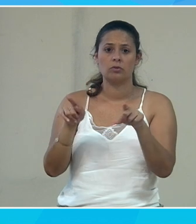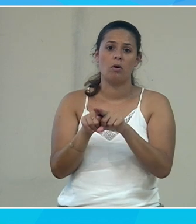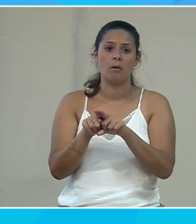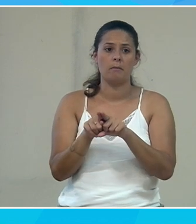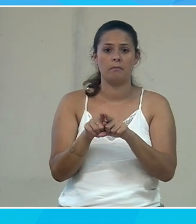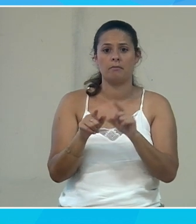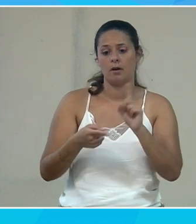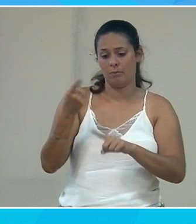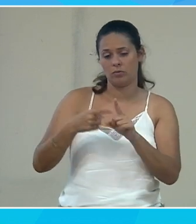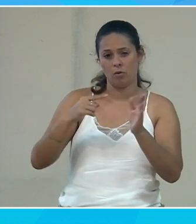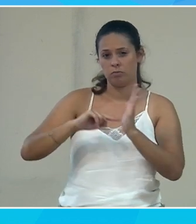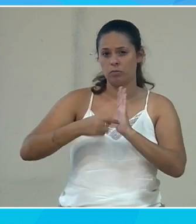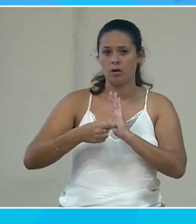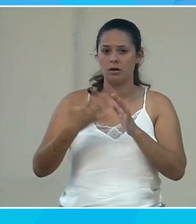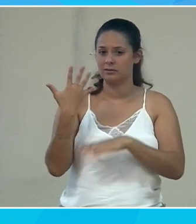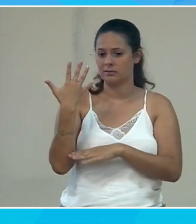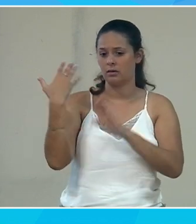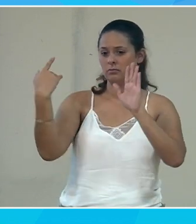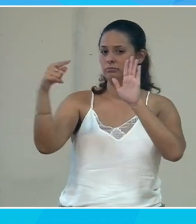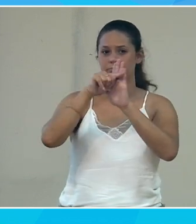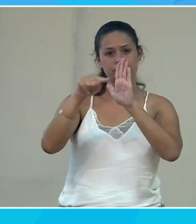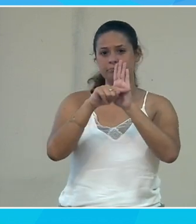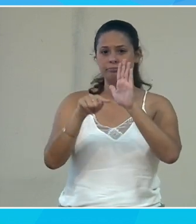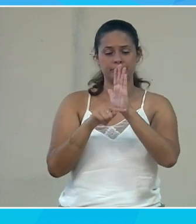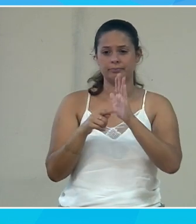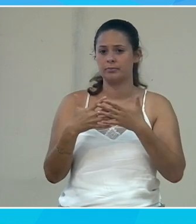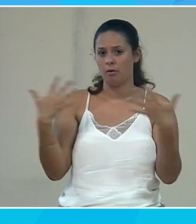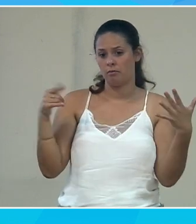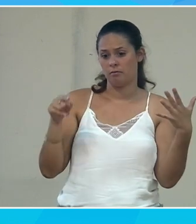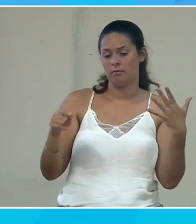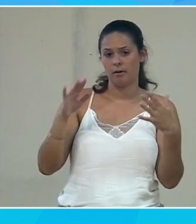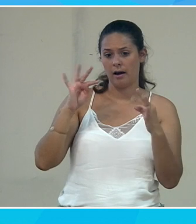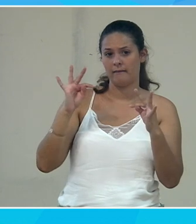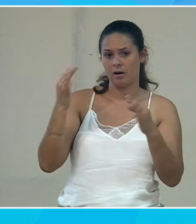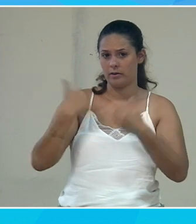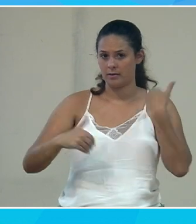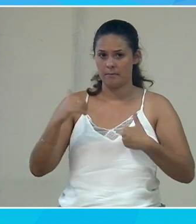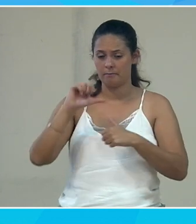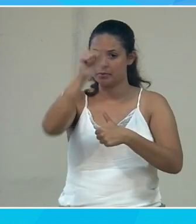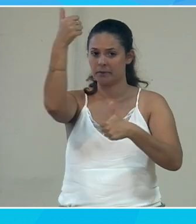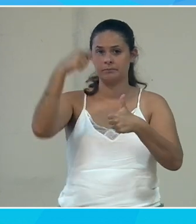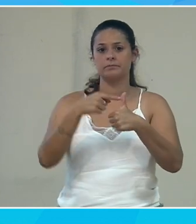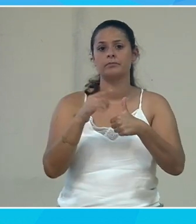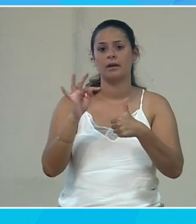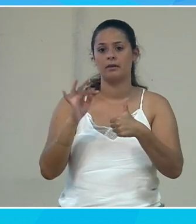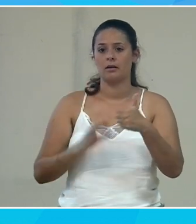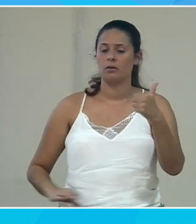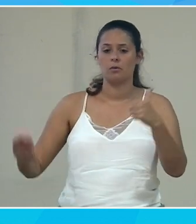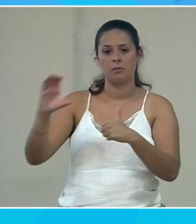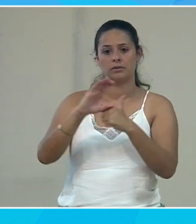qui est assez important. Il y a cinq grands principes qui sont énoncés dans la loi de 2005 autour du handicap. Le premier, c'est le droit à la compensation